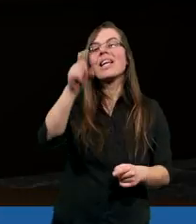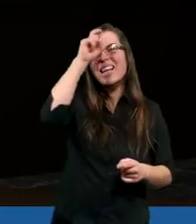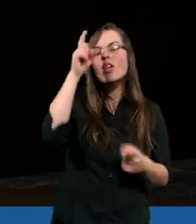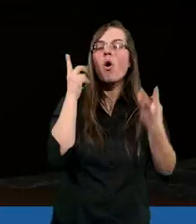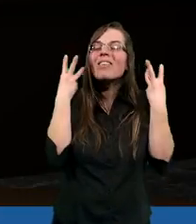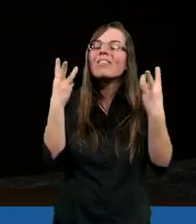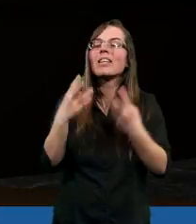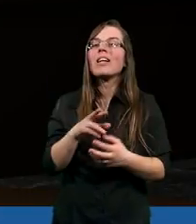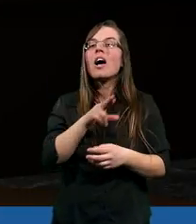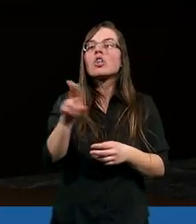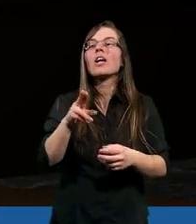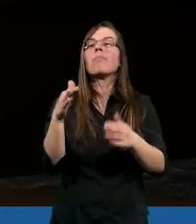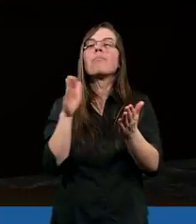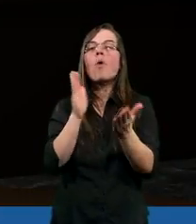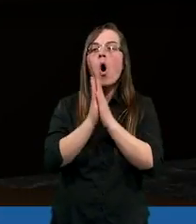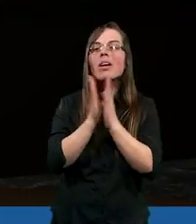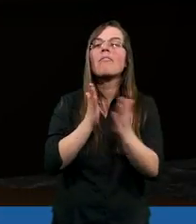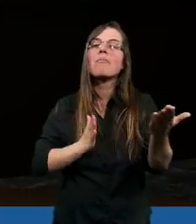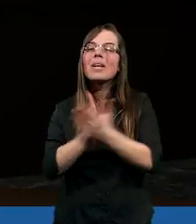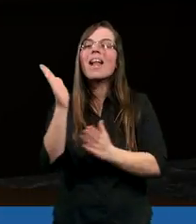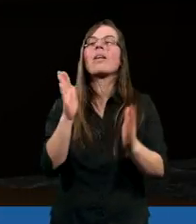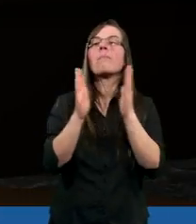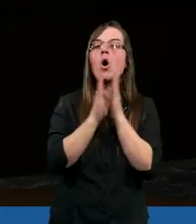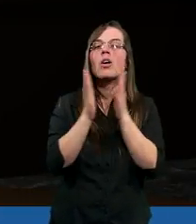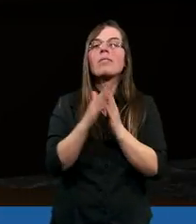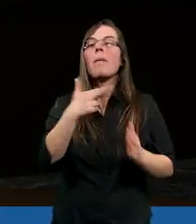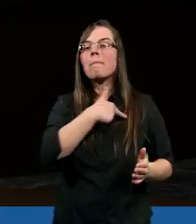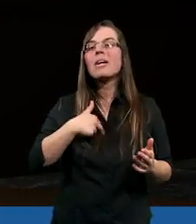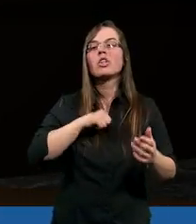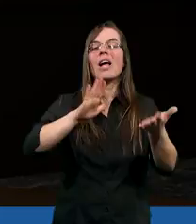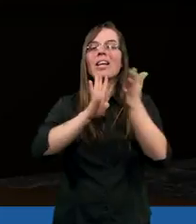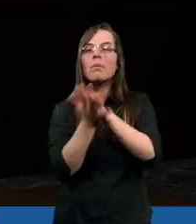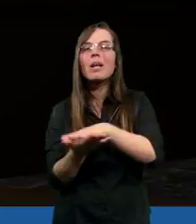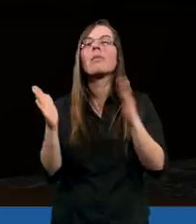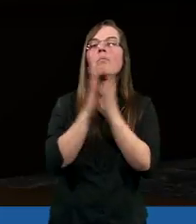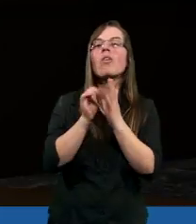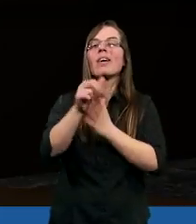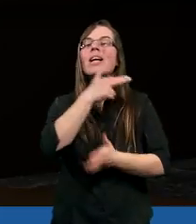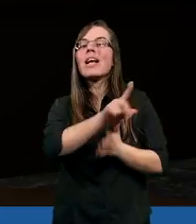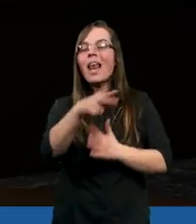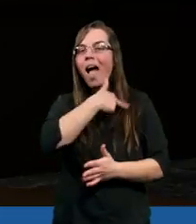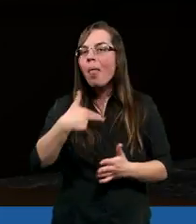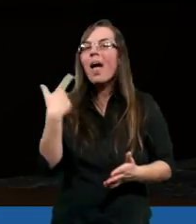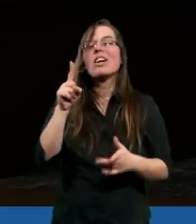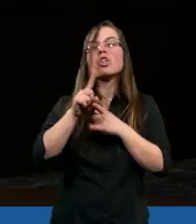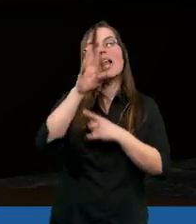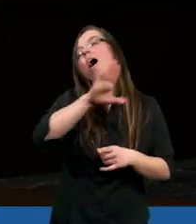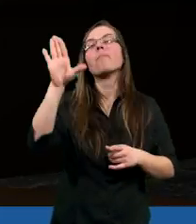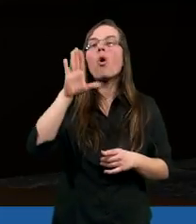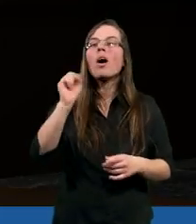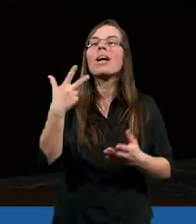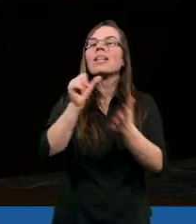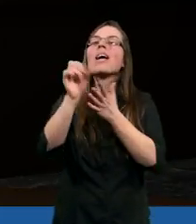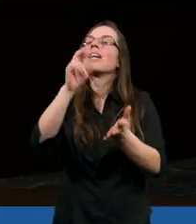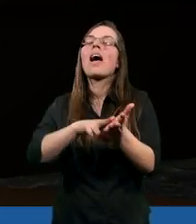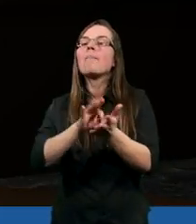modlitwy, że to jest, przez modlitwę my się zmieniamy, modlitwa jest bardziej dla nas niż dla Boga i na